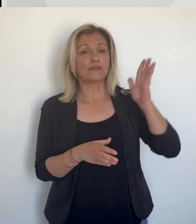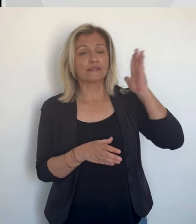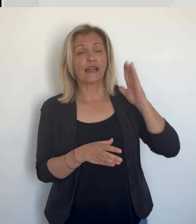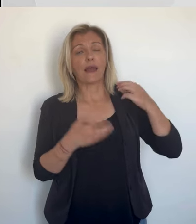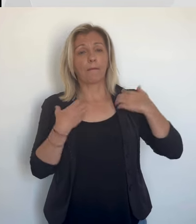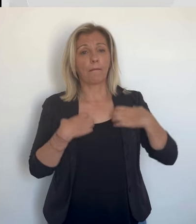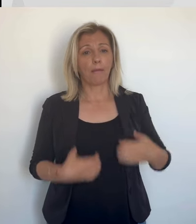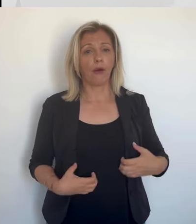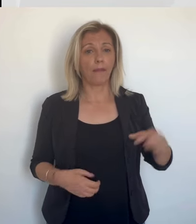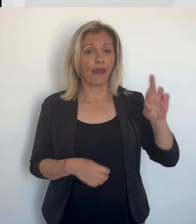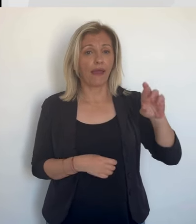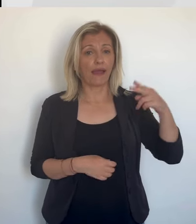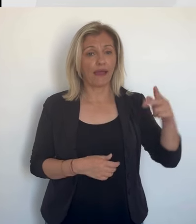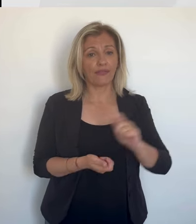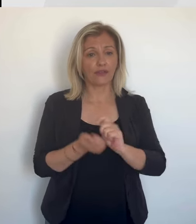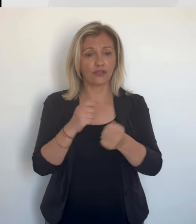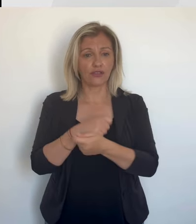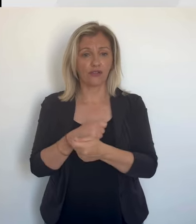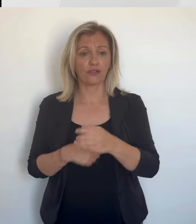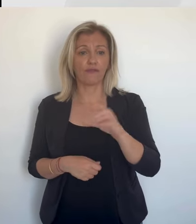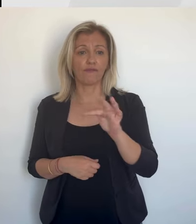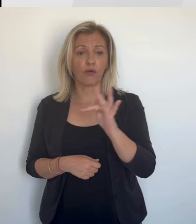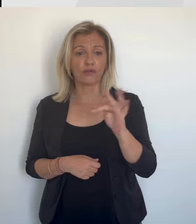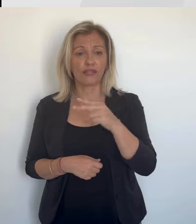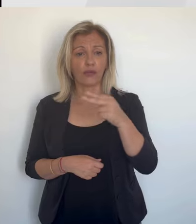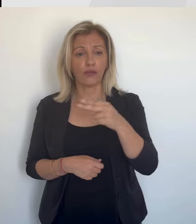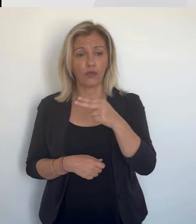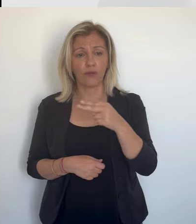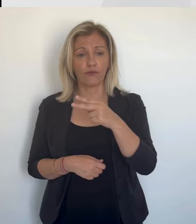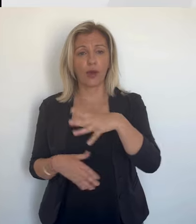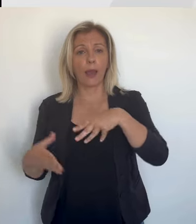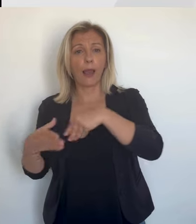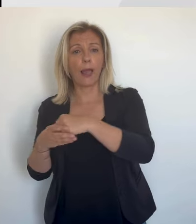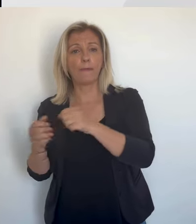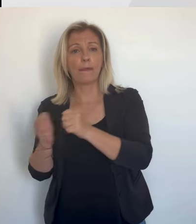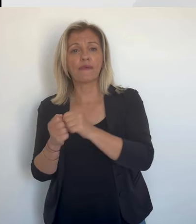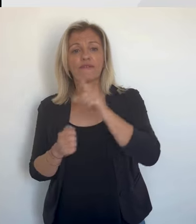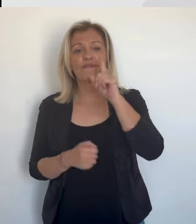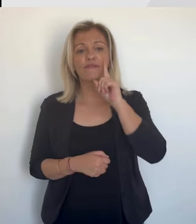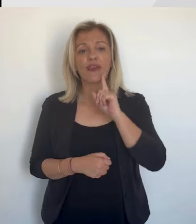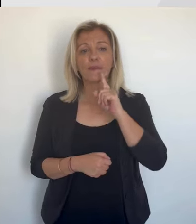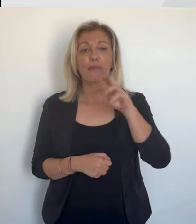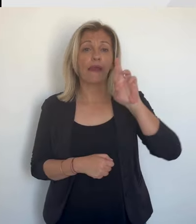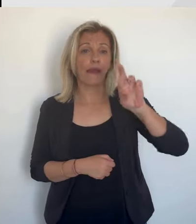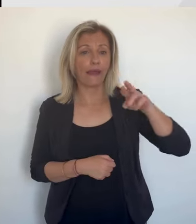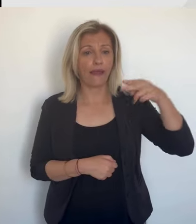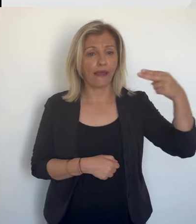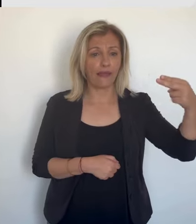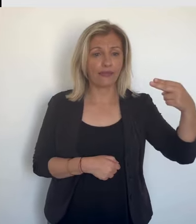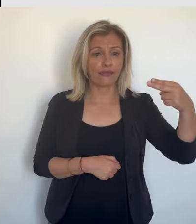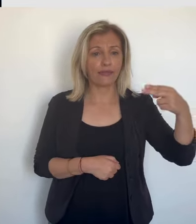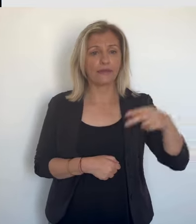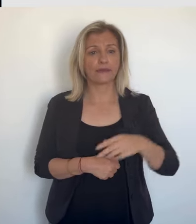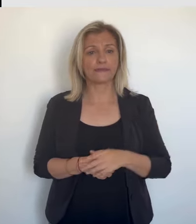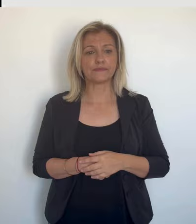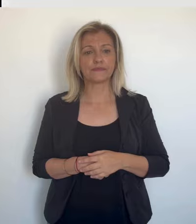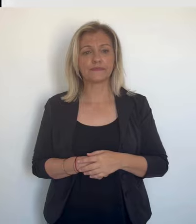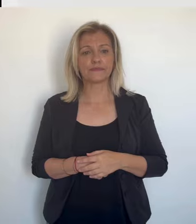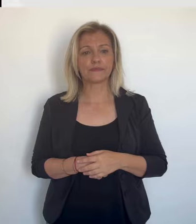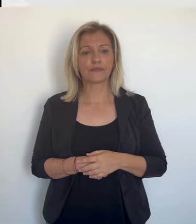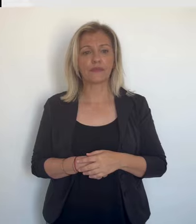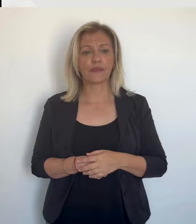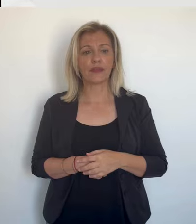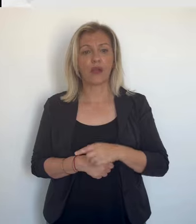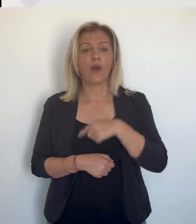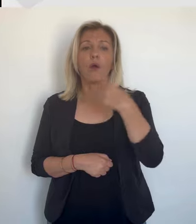du Rassemblement national et désormais représentant du mouvement Forzano, devra composer avec la candidature de Sylvie Fernandez, investie par le RN.